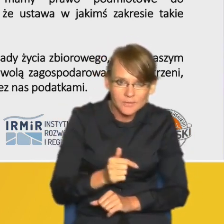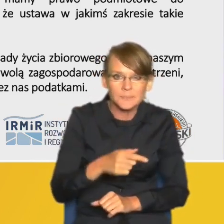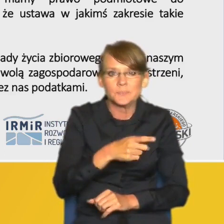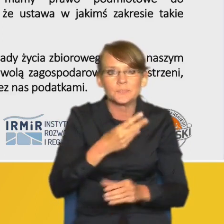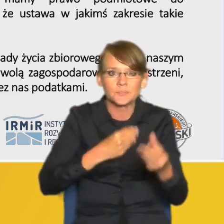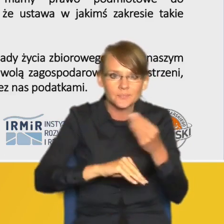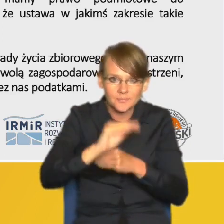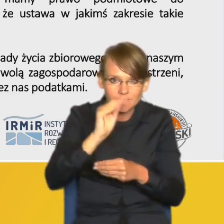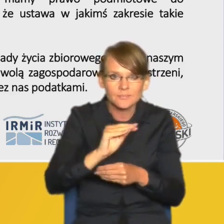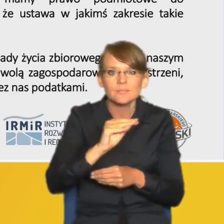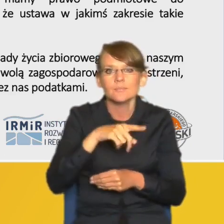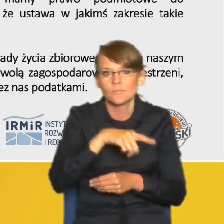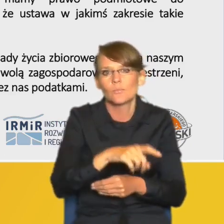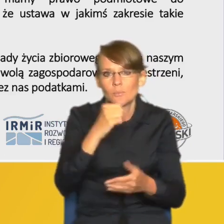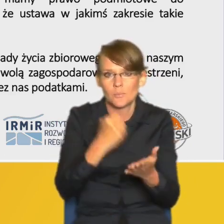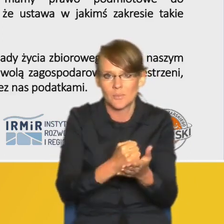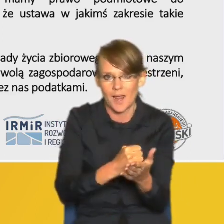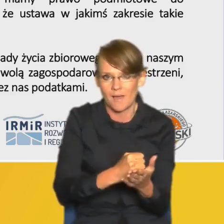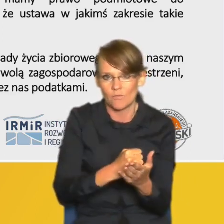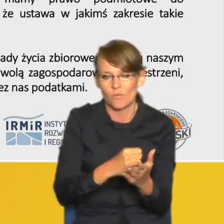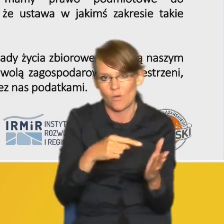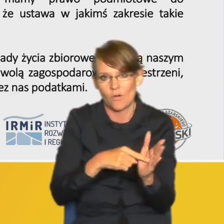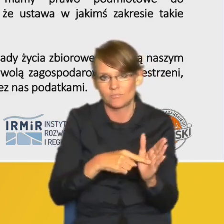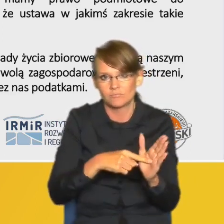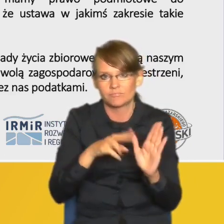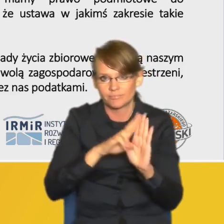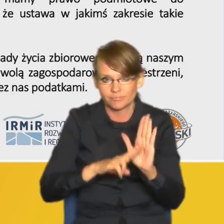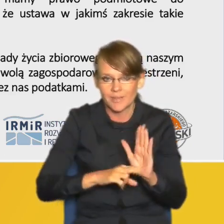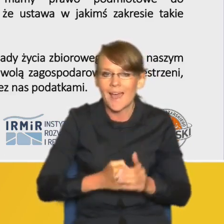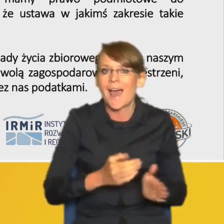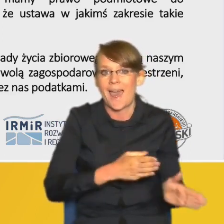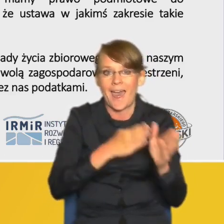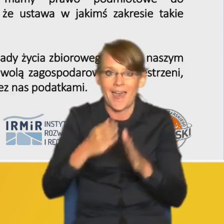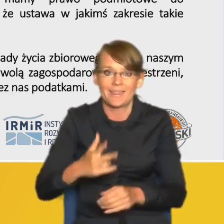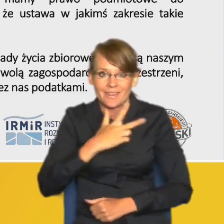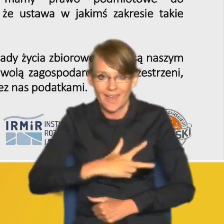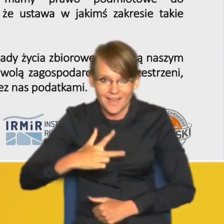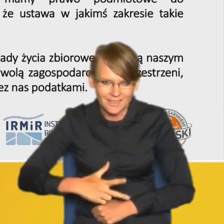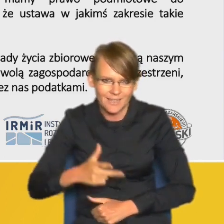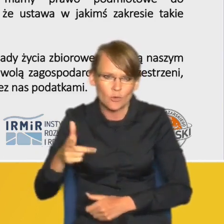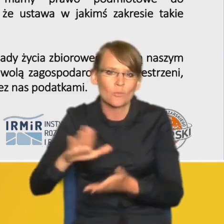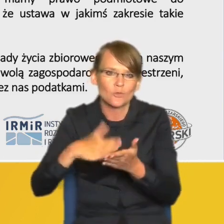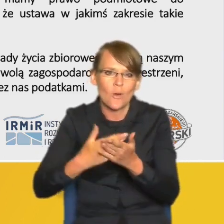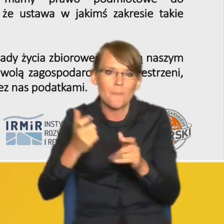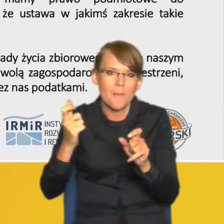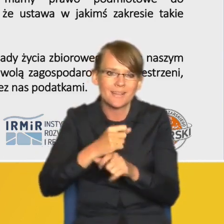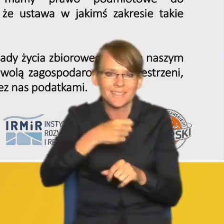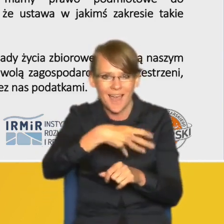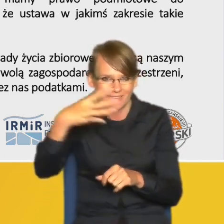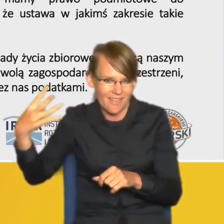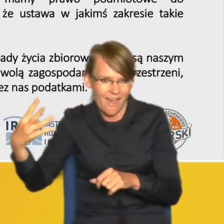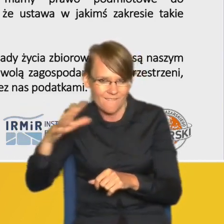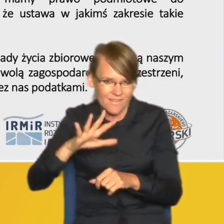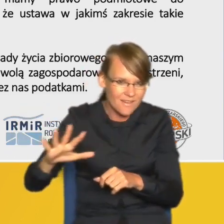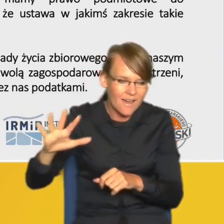gruncie prawa stanowionego. Jeżeli chodzi o Danie to przykład państw skandynawskich które są rozpoznawane